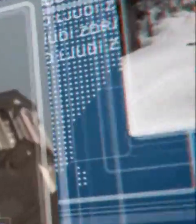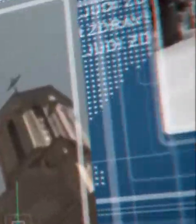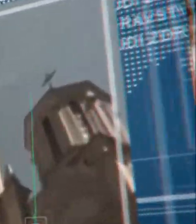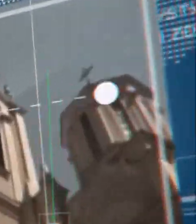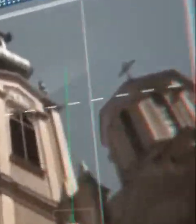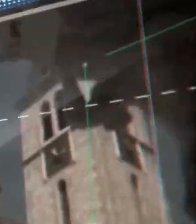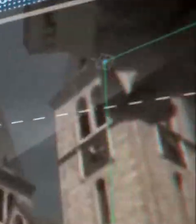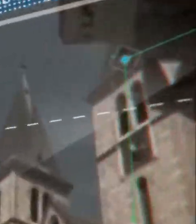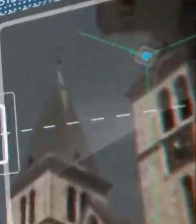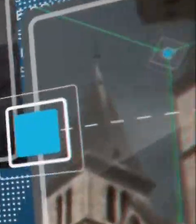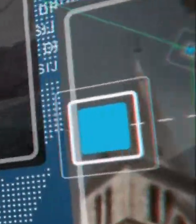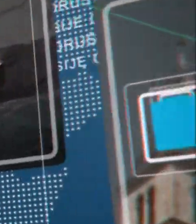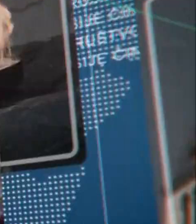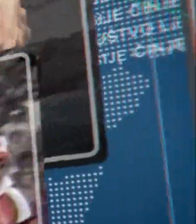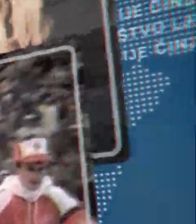Muzika